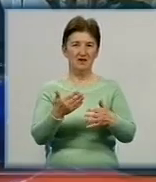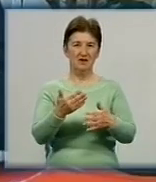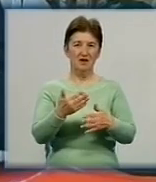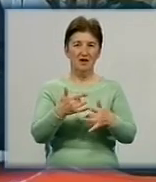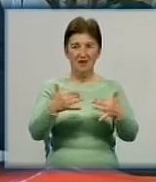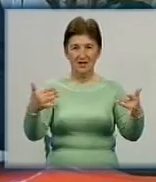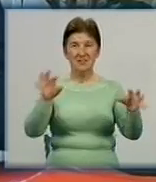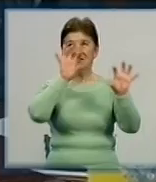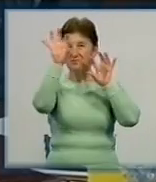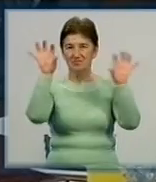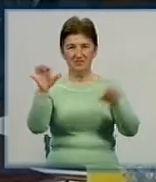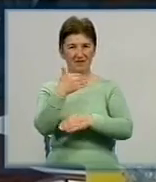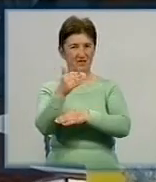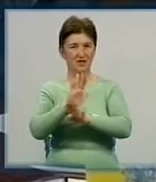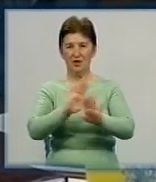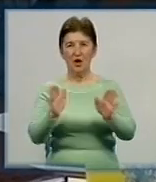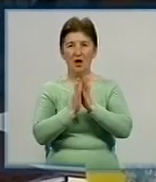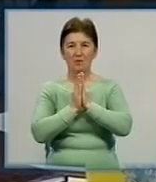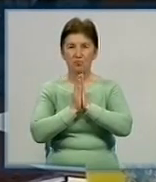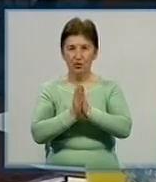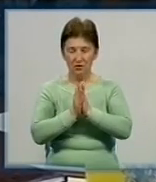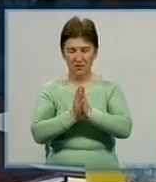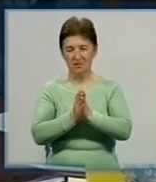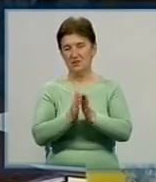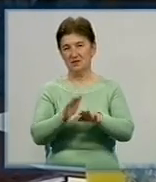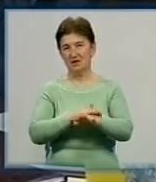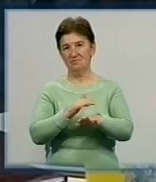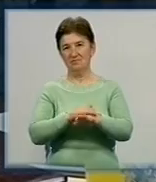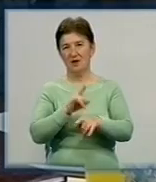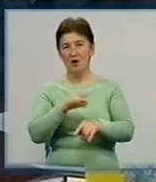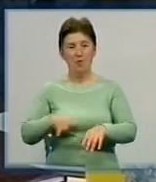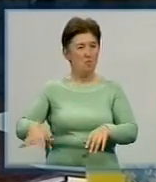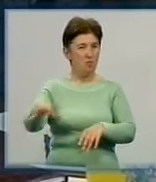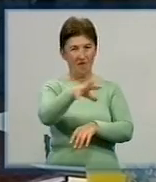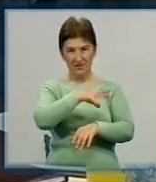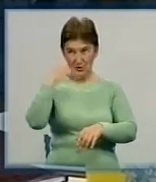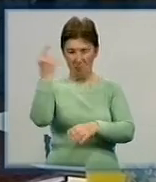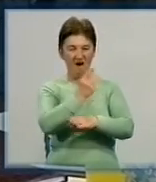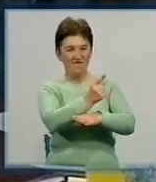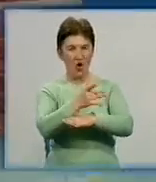і тому подібне. Будь ласка. Те ж саме і по всьому меморіальному комплексу.